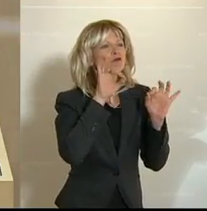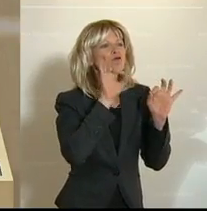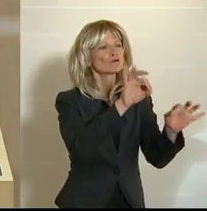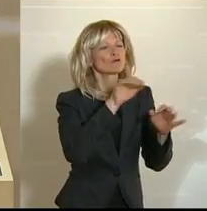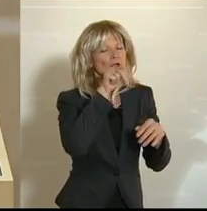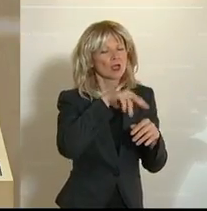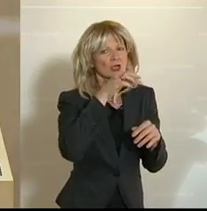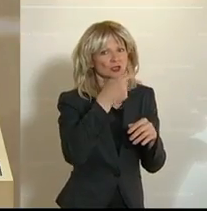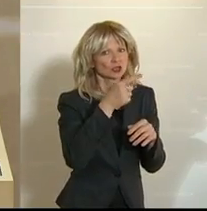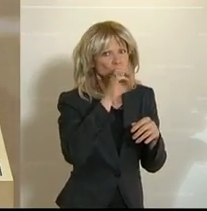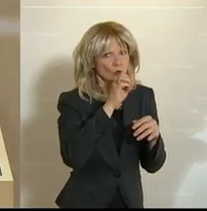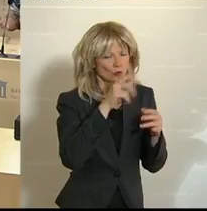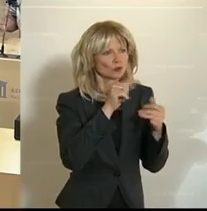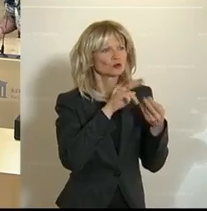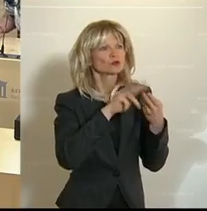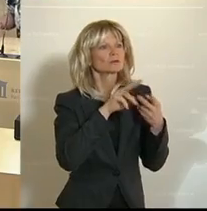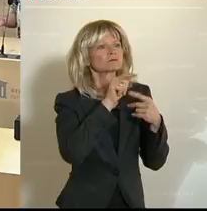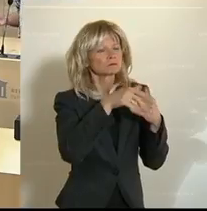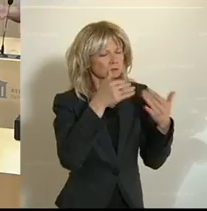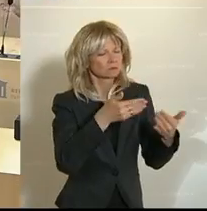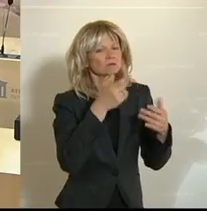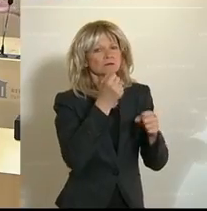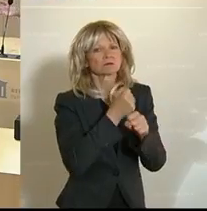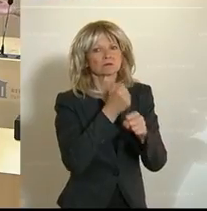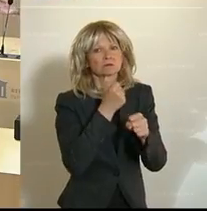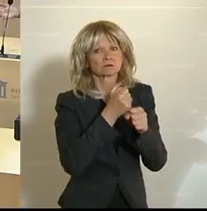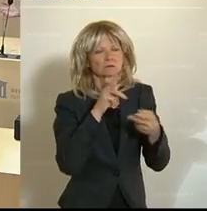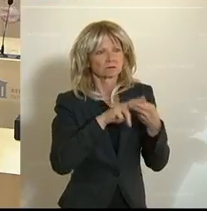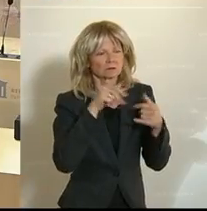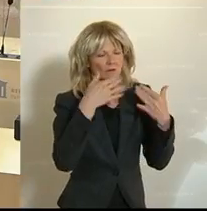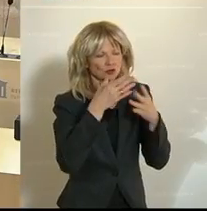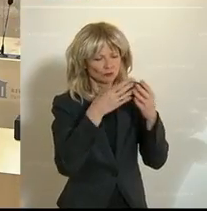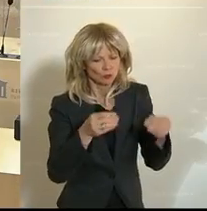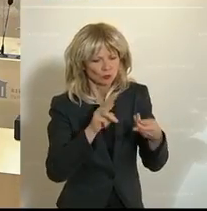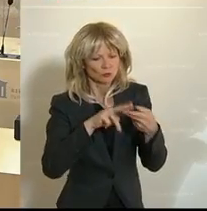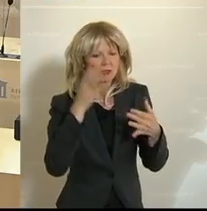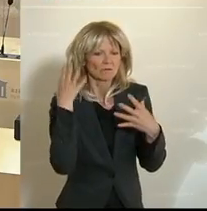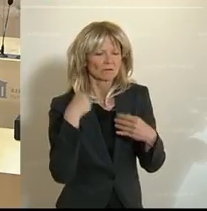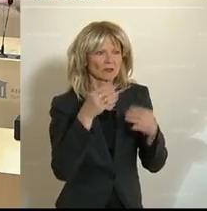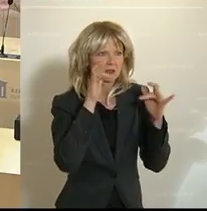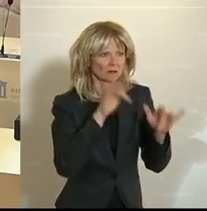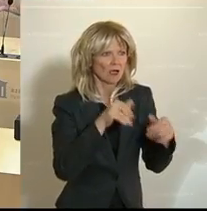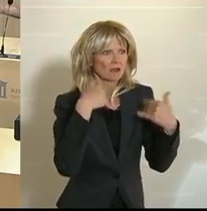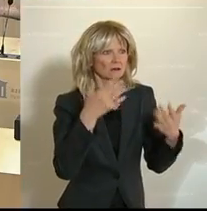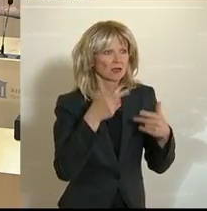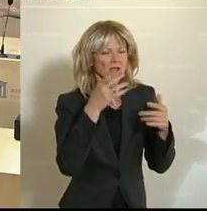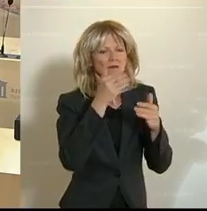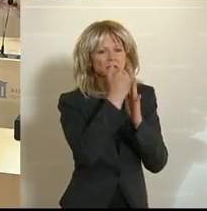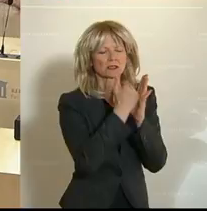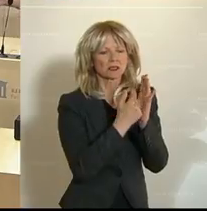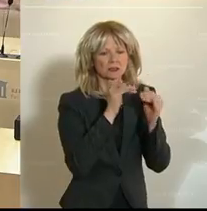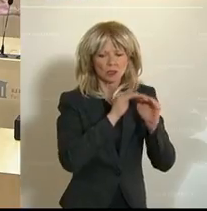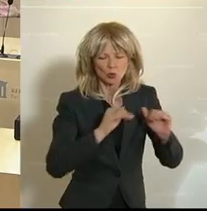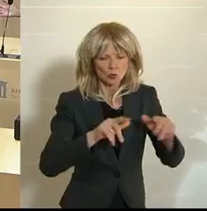sind sie wieder dort gestanden. Dann waren sie wieder da. Dann hat es schon eine gesetzliche Grundlage gegeben, wo klar war, sie kommen raus. Die WKÖ hat immer noch geschrieben,